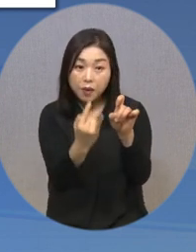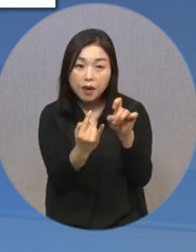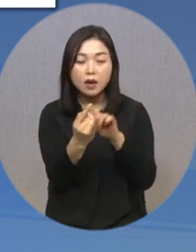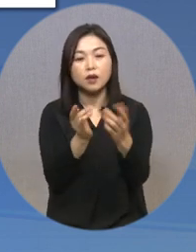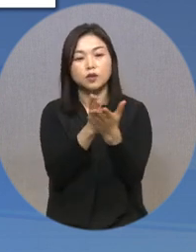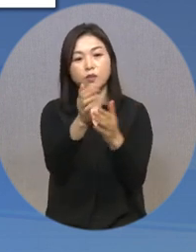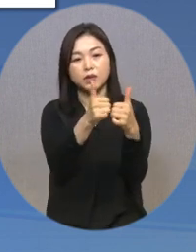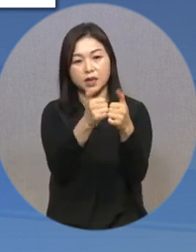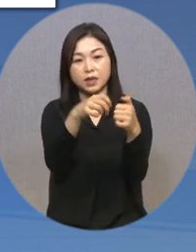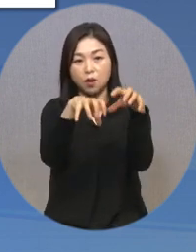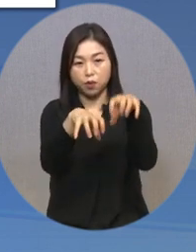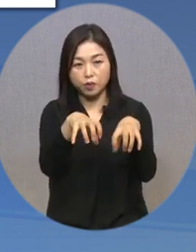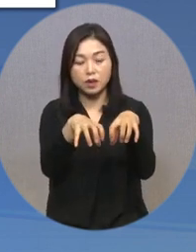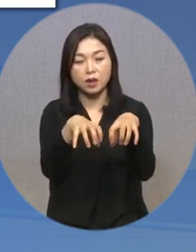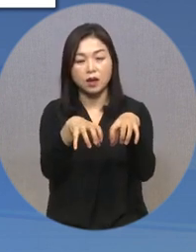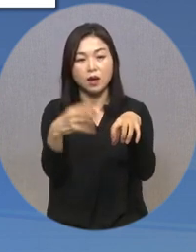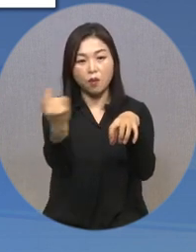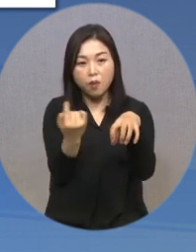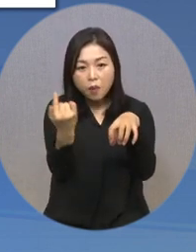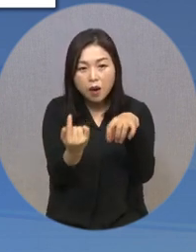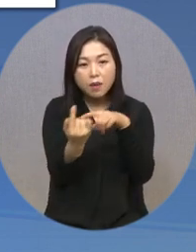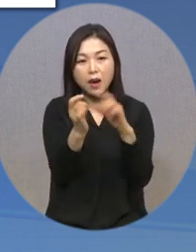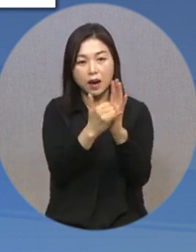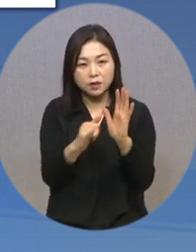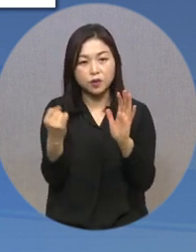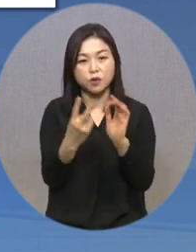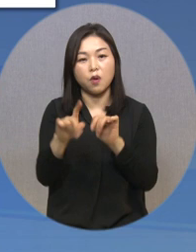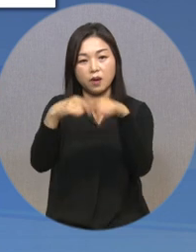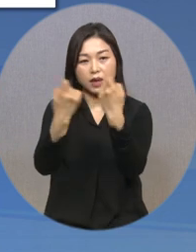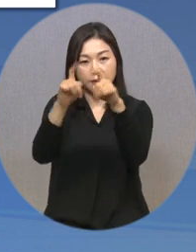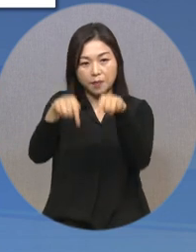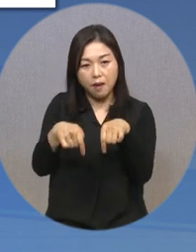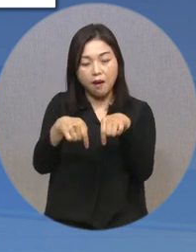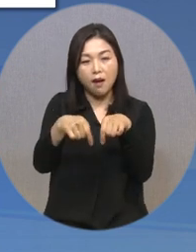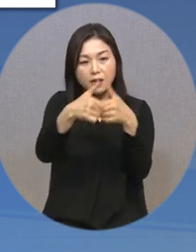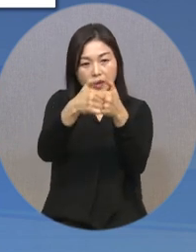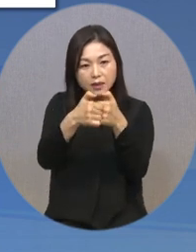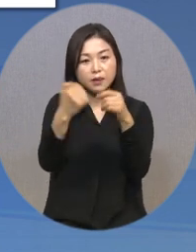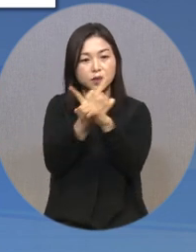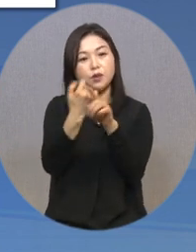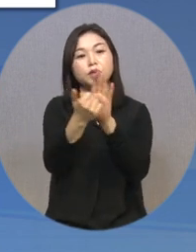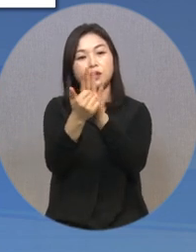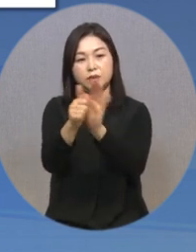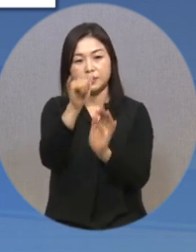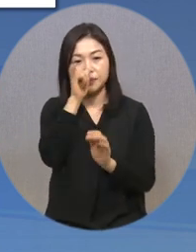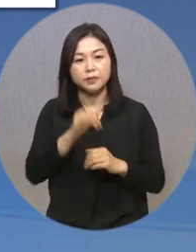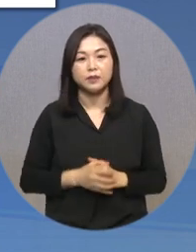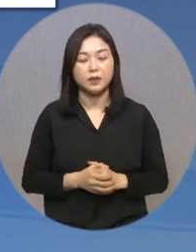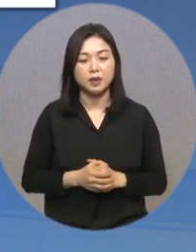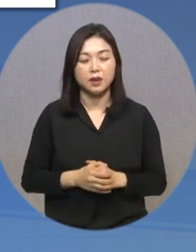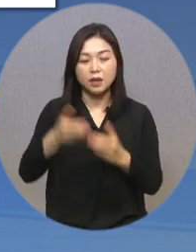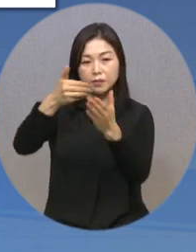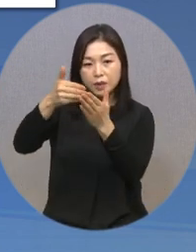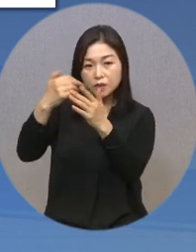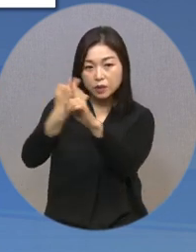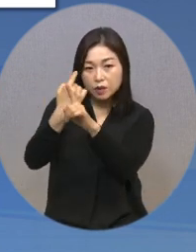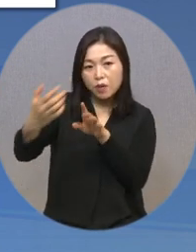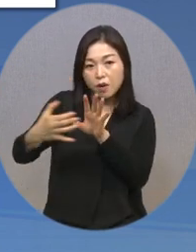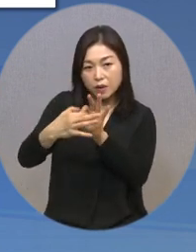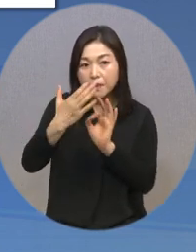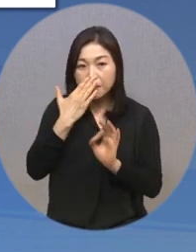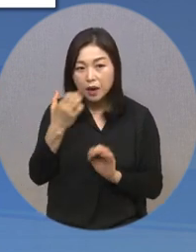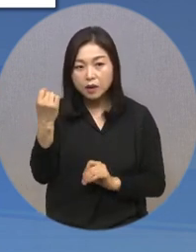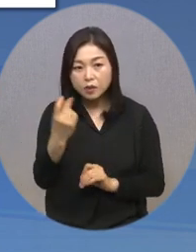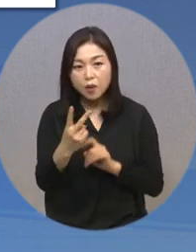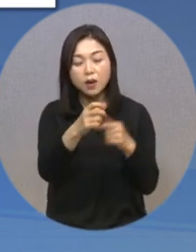상담기관을 통한 가족 또는 개별 상담과 치료를 지원합니다. 필요에 따라 미술치료가 연계될 수 있고